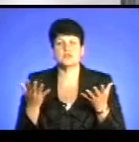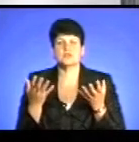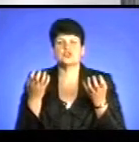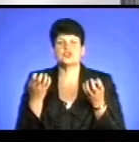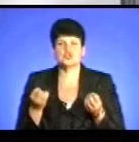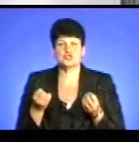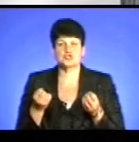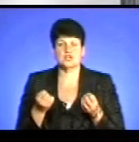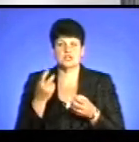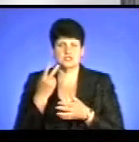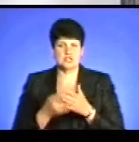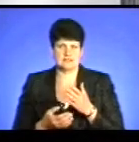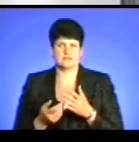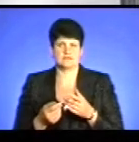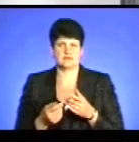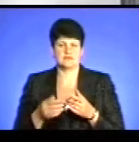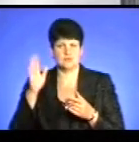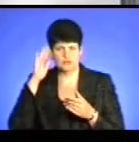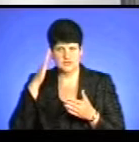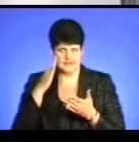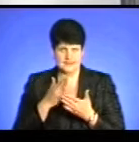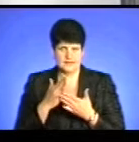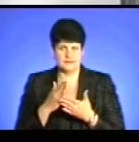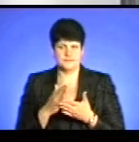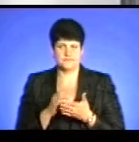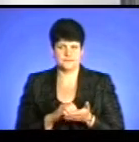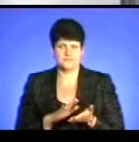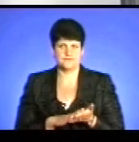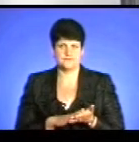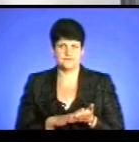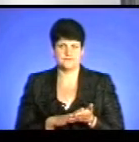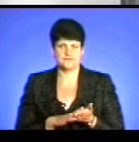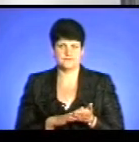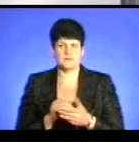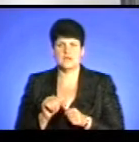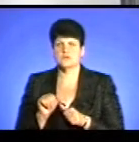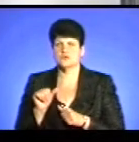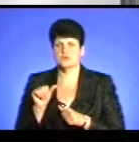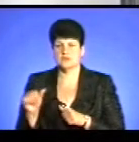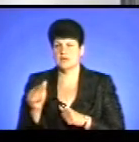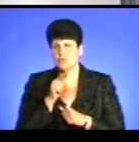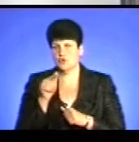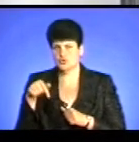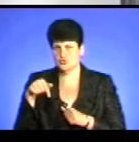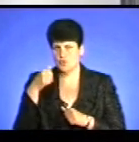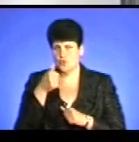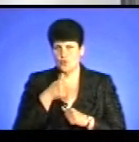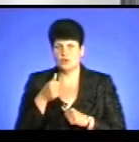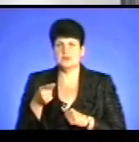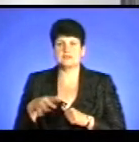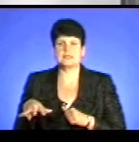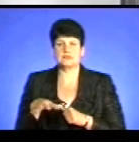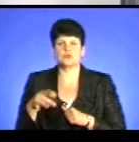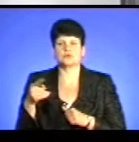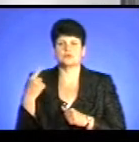жертви цьогорічні на воді зафіксовано. Ну, зокрема, на протязі цього року на території